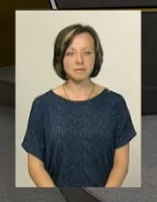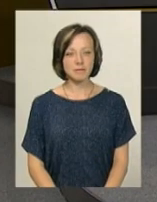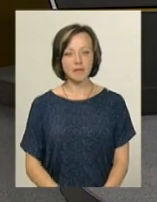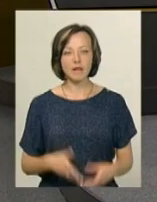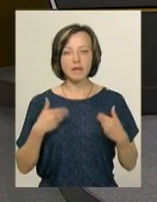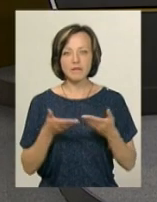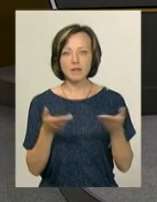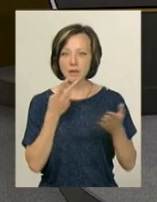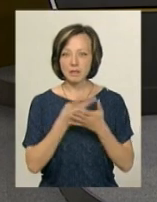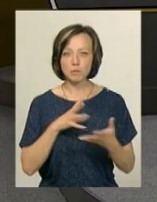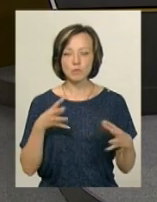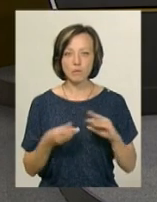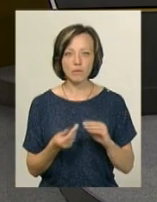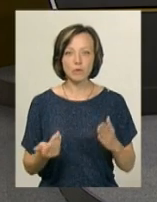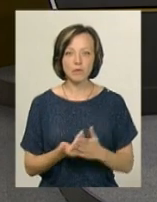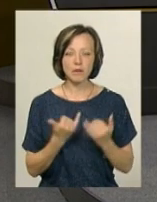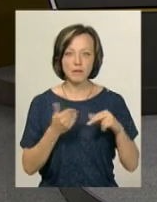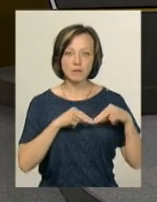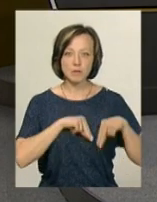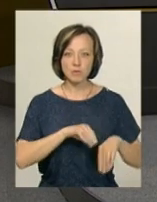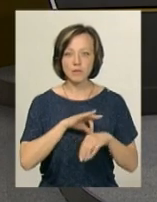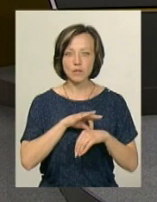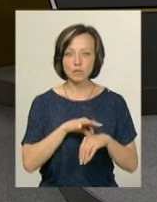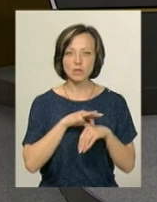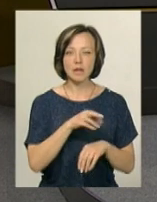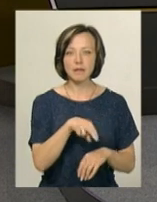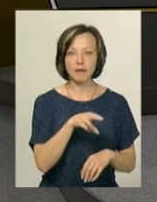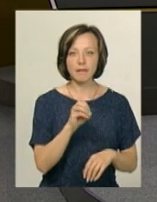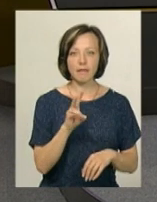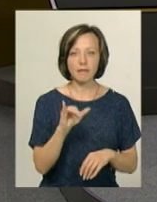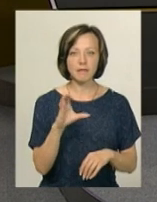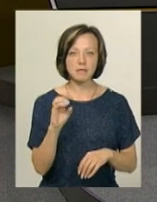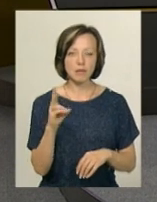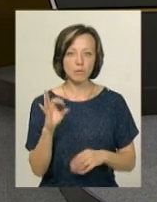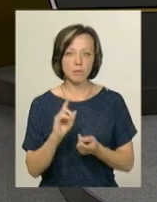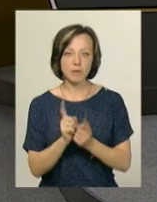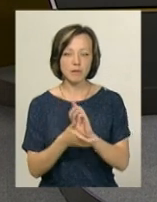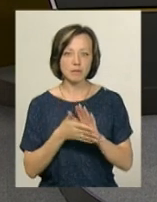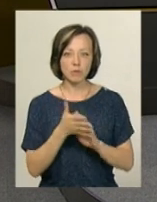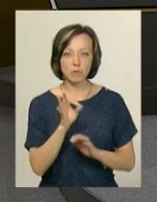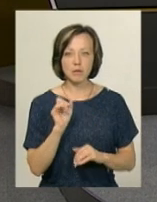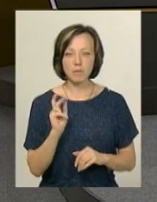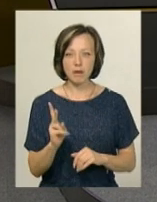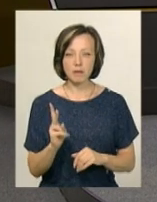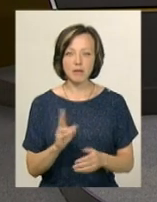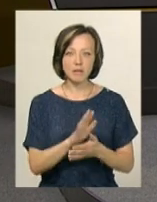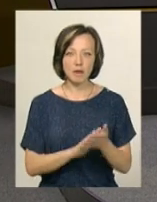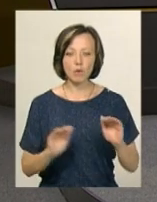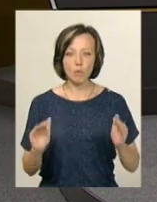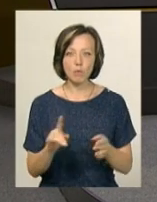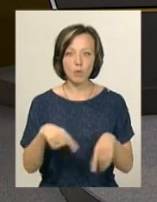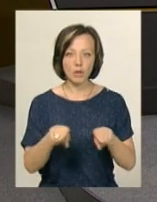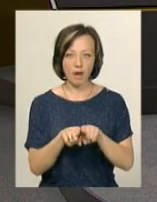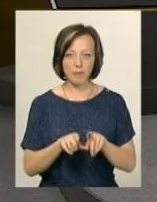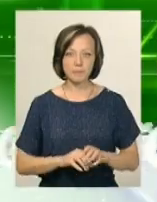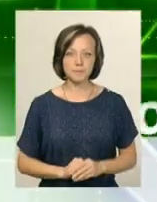Вітаю, ви дивитесь підсумковий випуск новин. У студії для вас працюють ведуча Дарина Денисенко, переклад на жестову мову Ольга Рибак. Далі коротко про